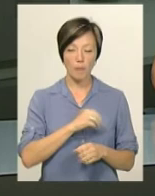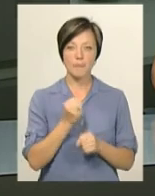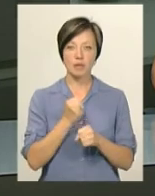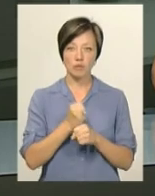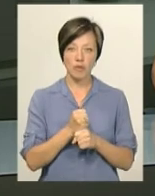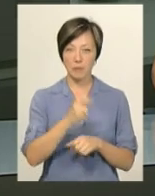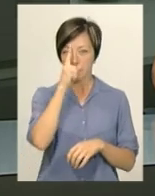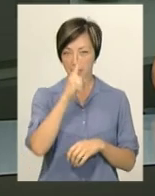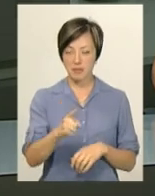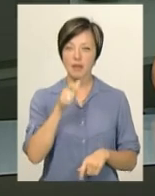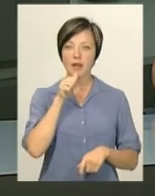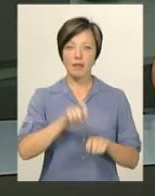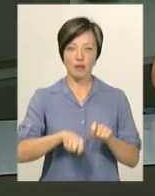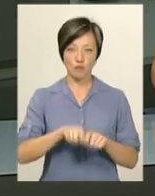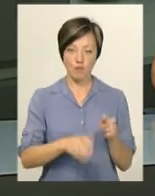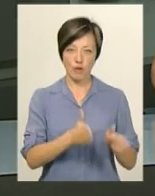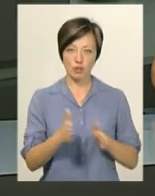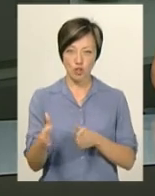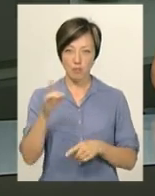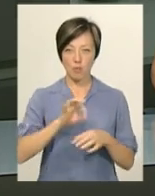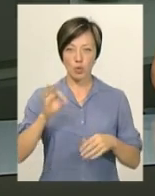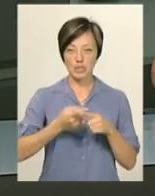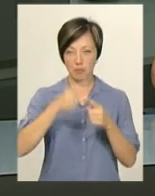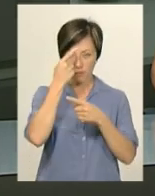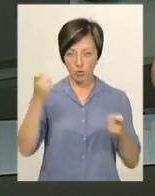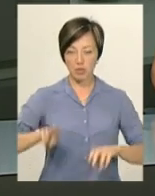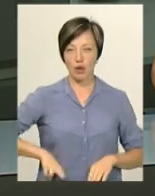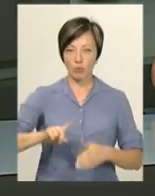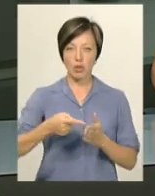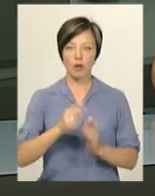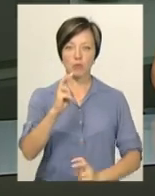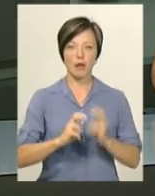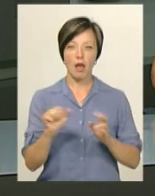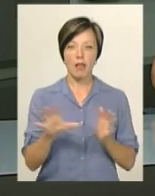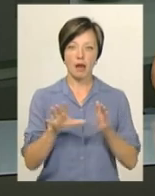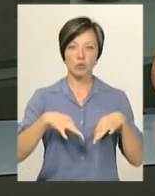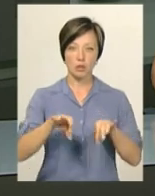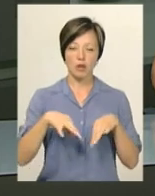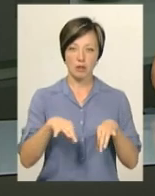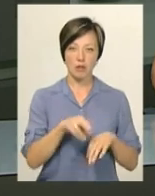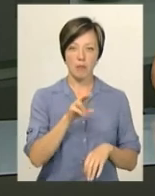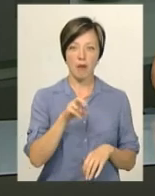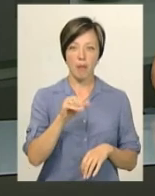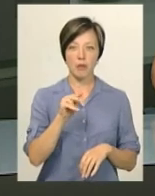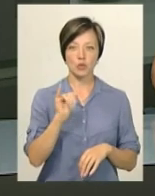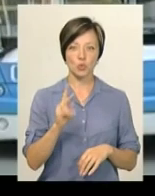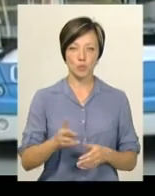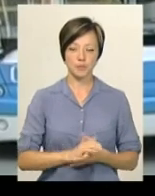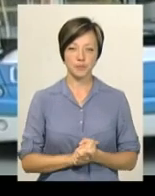працюватиме місяць у тестовому режимі. Про це повідомив директор комунального підприємства «Електротранс» Віктор Паламарчук.